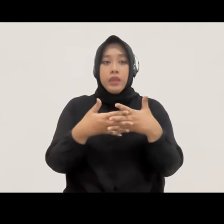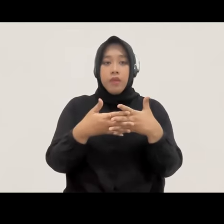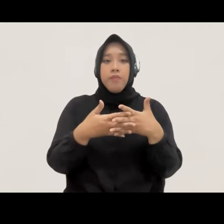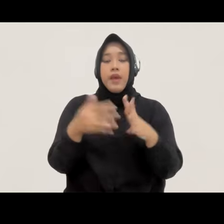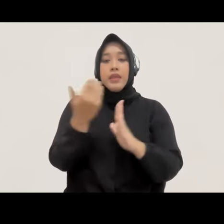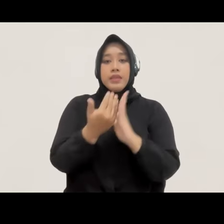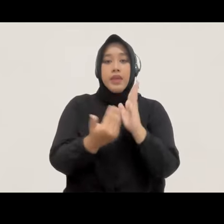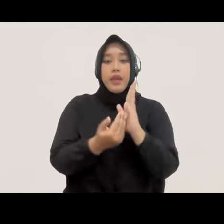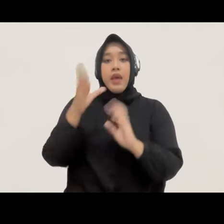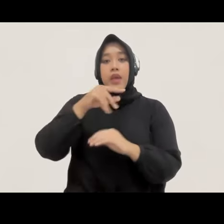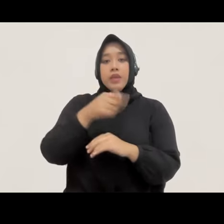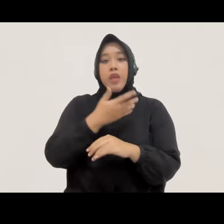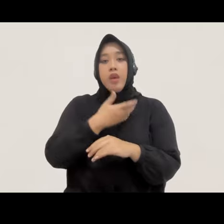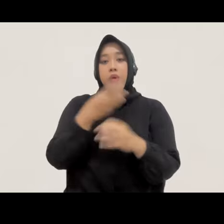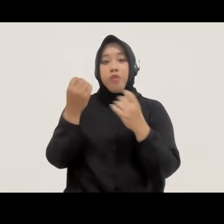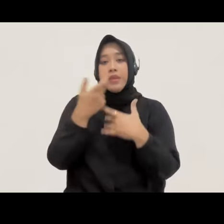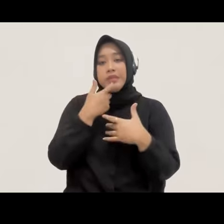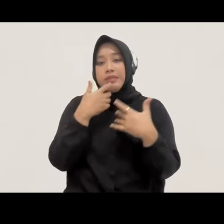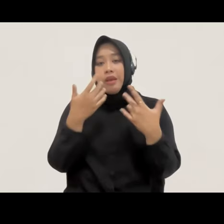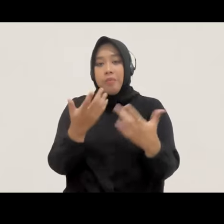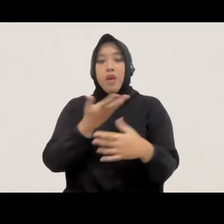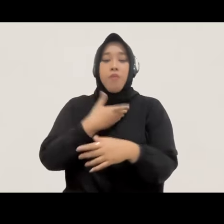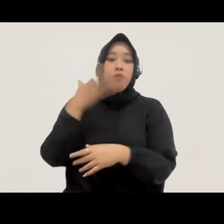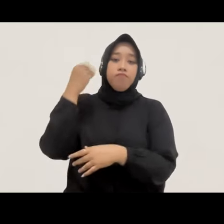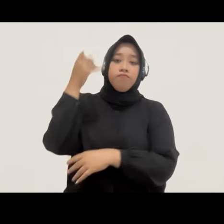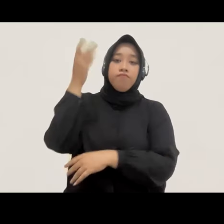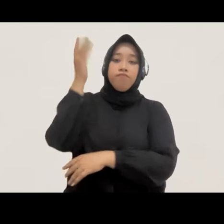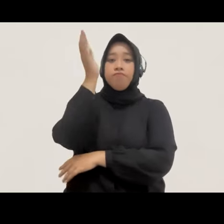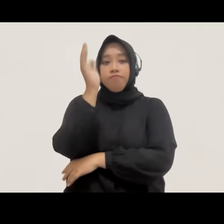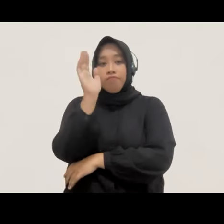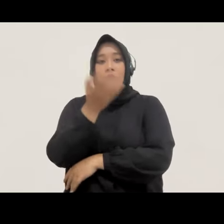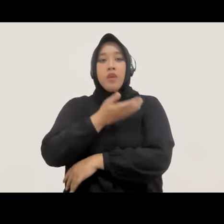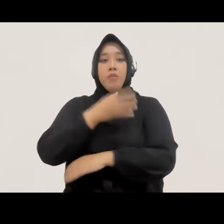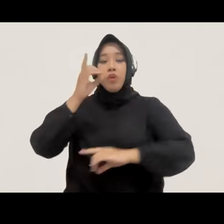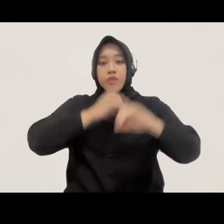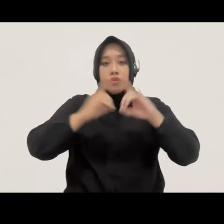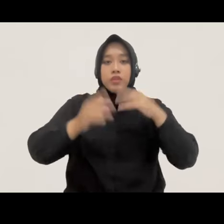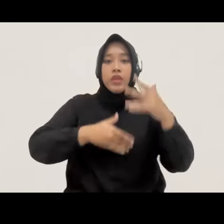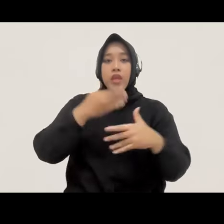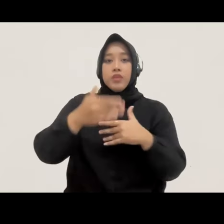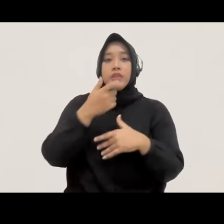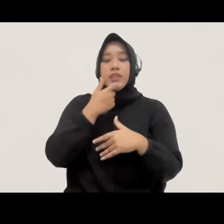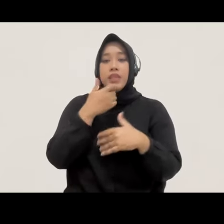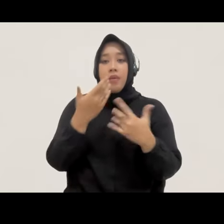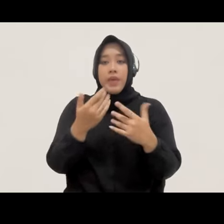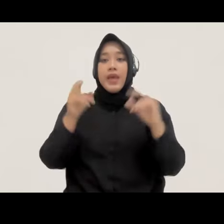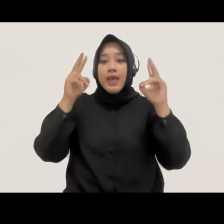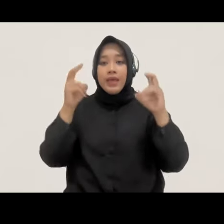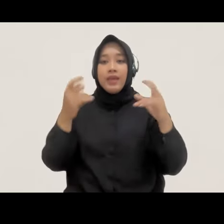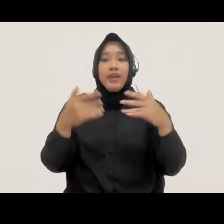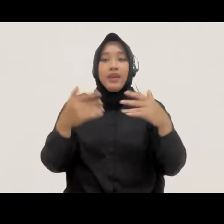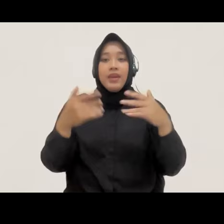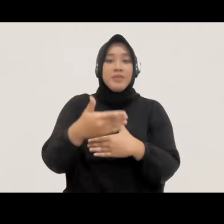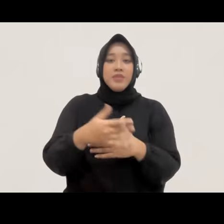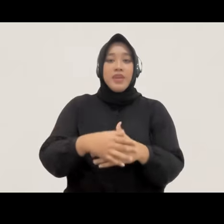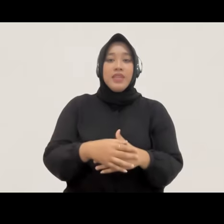Dan di hari ini kita akan mendengarkan paparan dan juga nanti akan berdiskusi lebih lanjut tentang topik yang tidak kalah penting, yakni